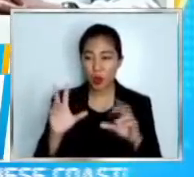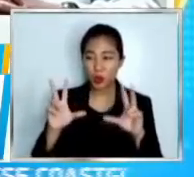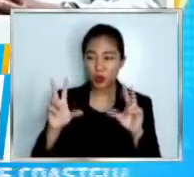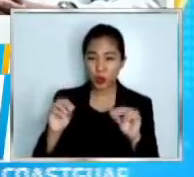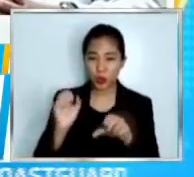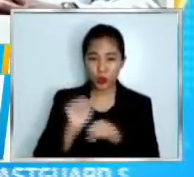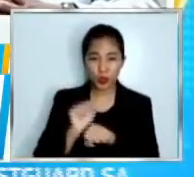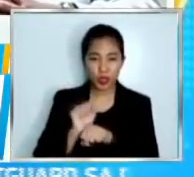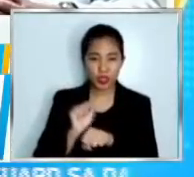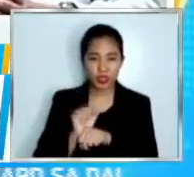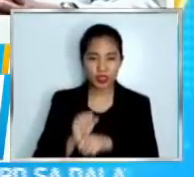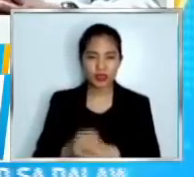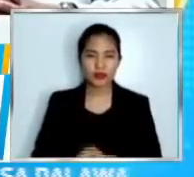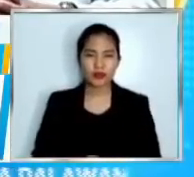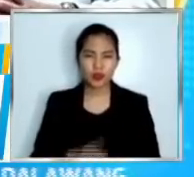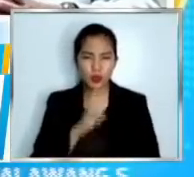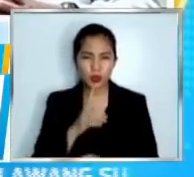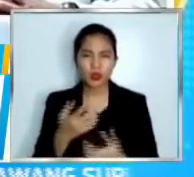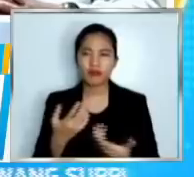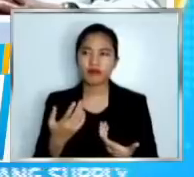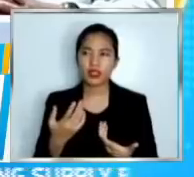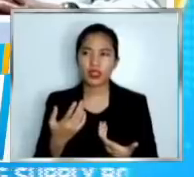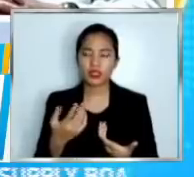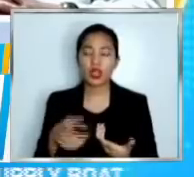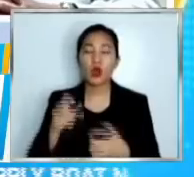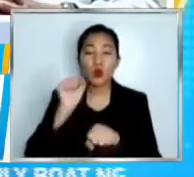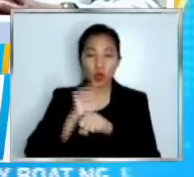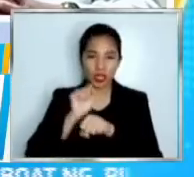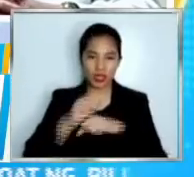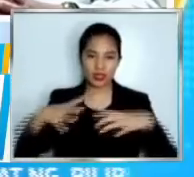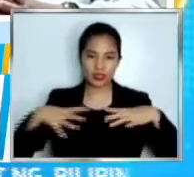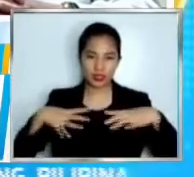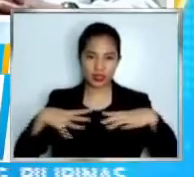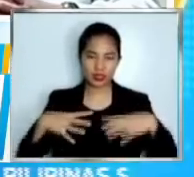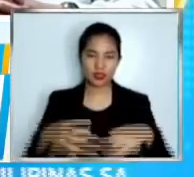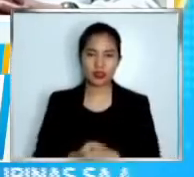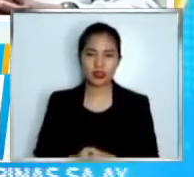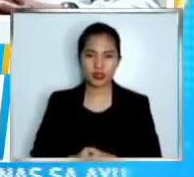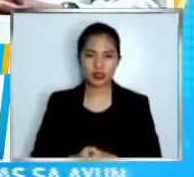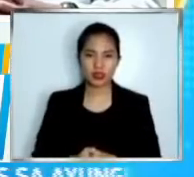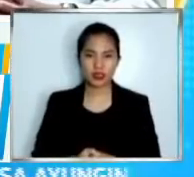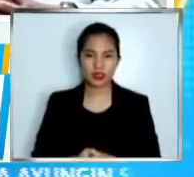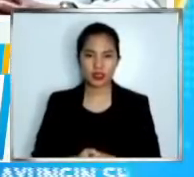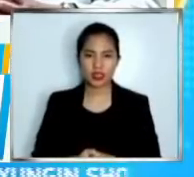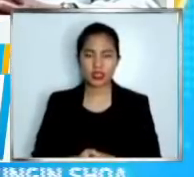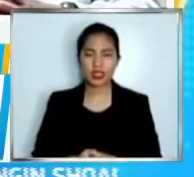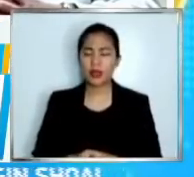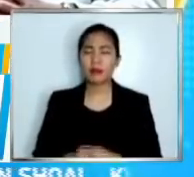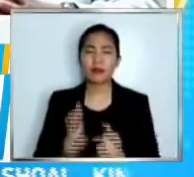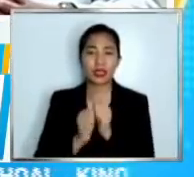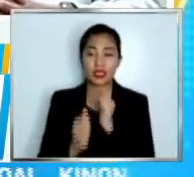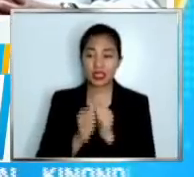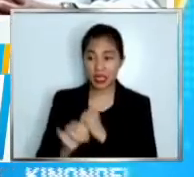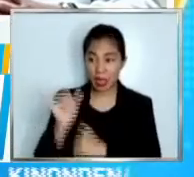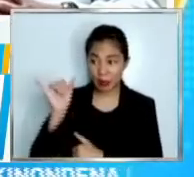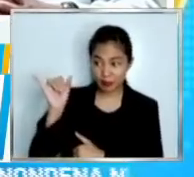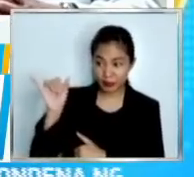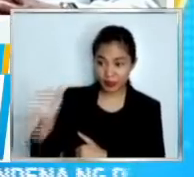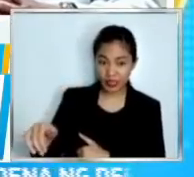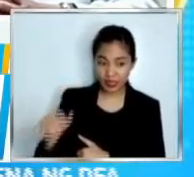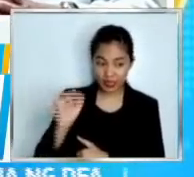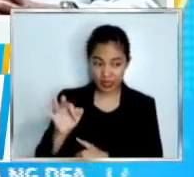that's a working holiday. Hindi ka pwedeng magkahanan upset sa trabaho kapag ka ikaw ay